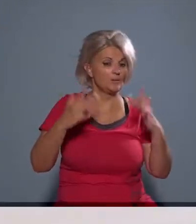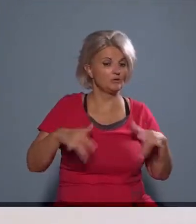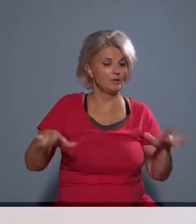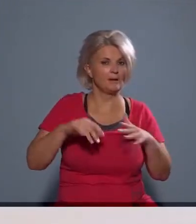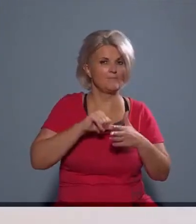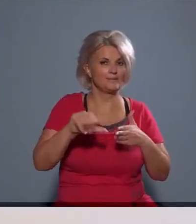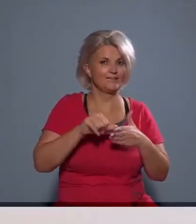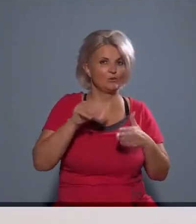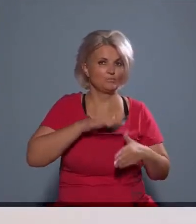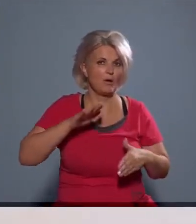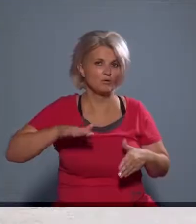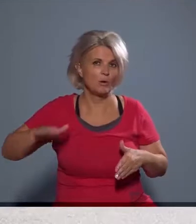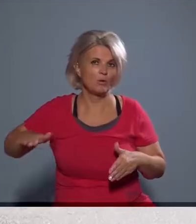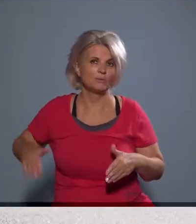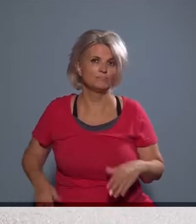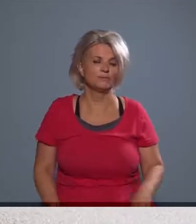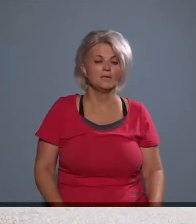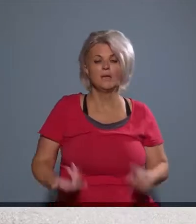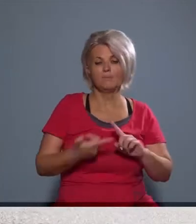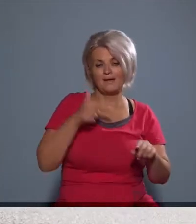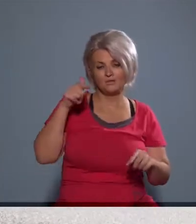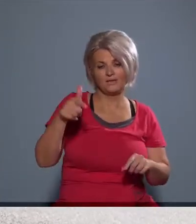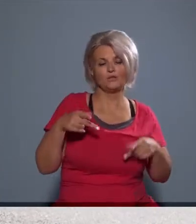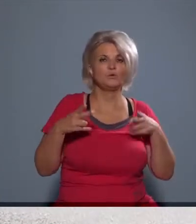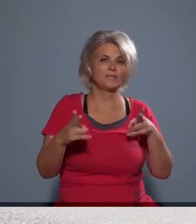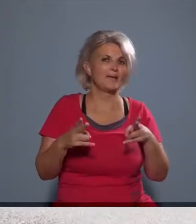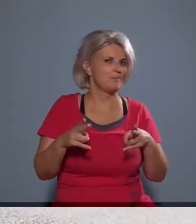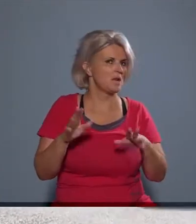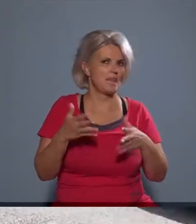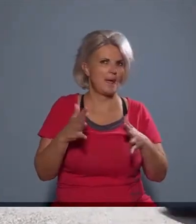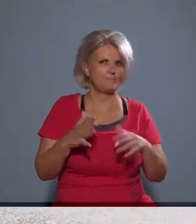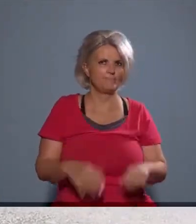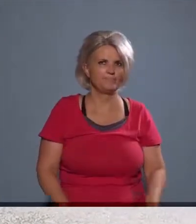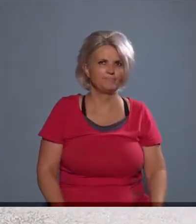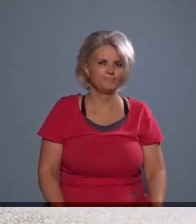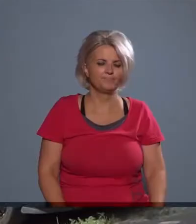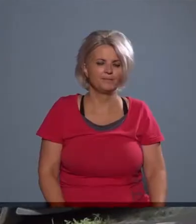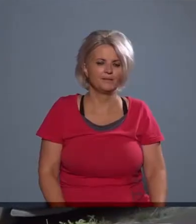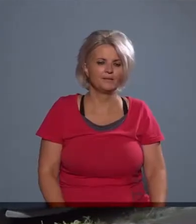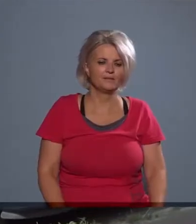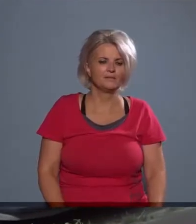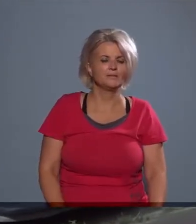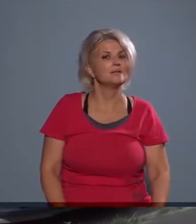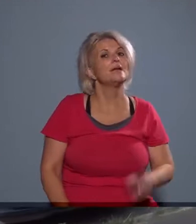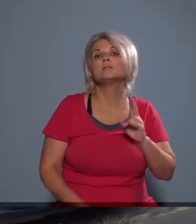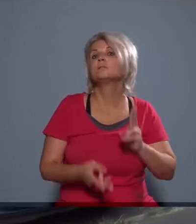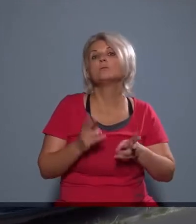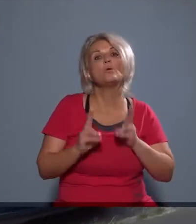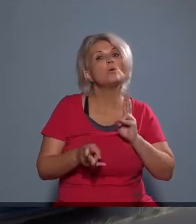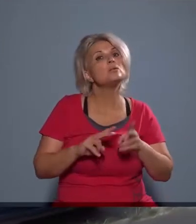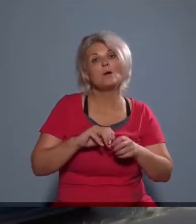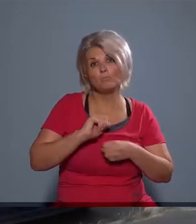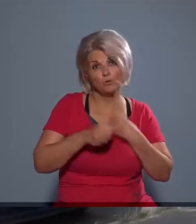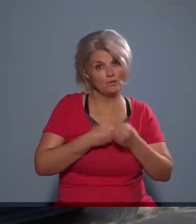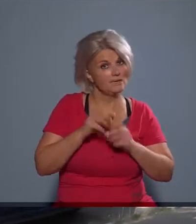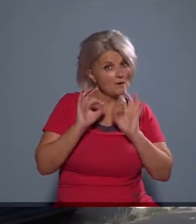nagy térségben fizetős a parkoló, másrészt ezekben a kis utcákban meg nem. Ez jól működik együtt?